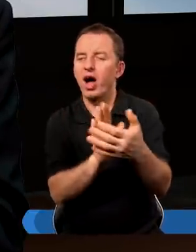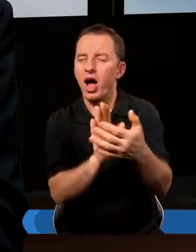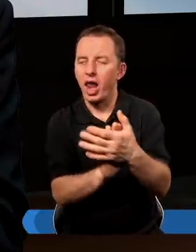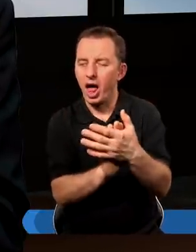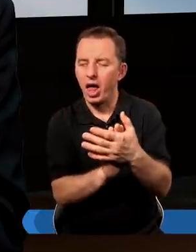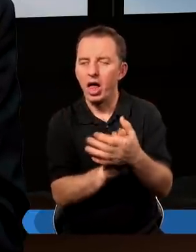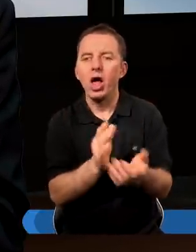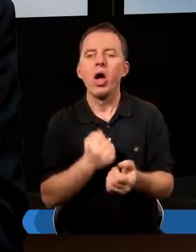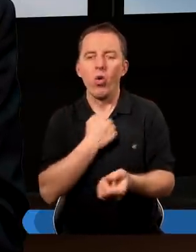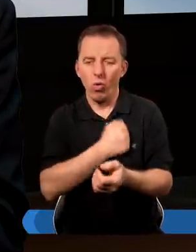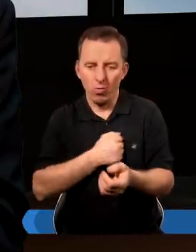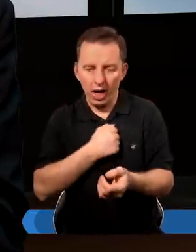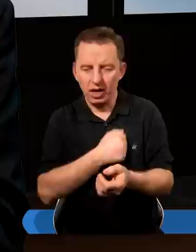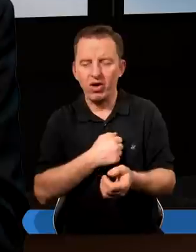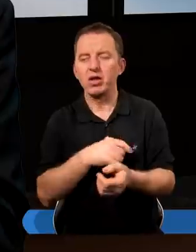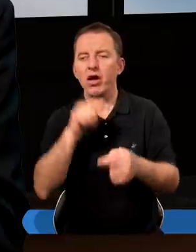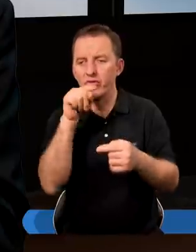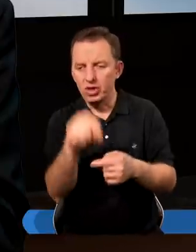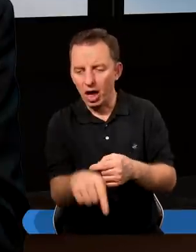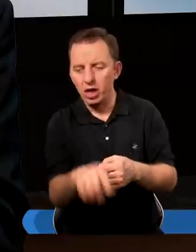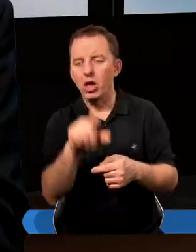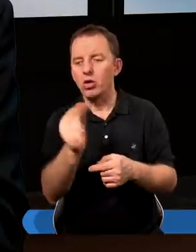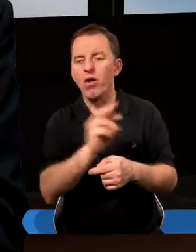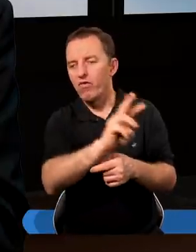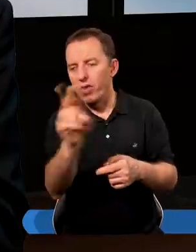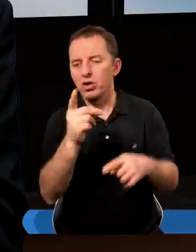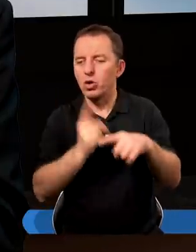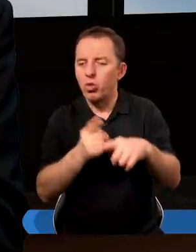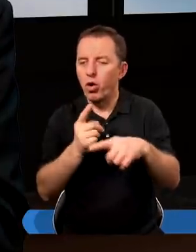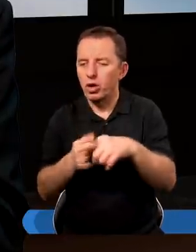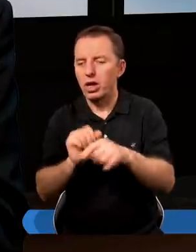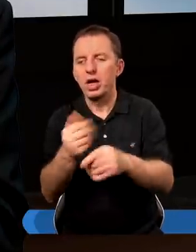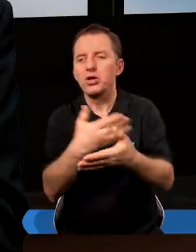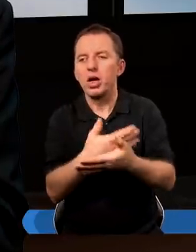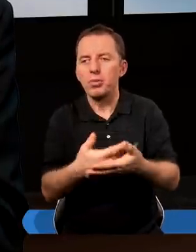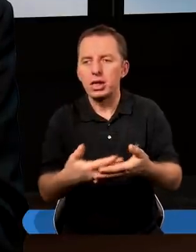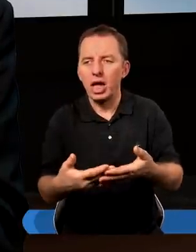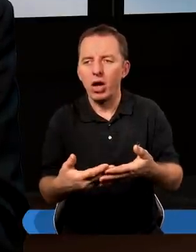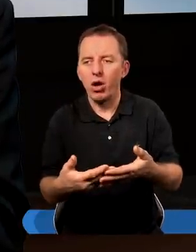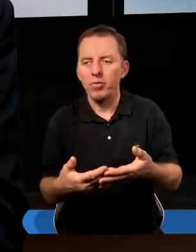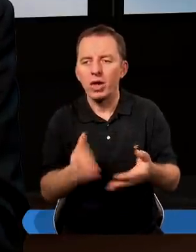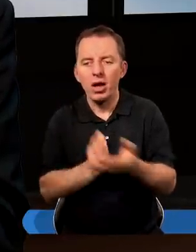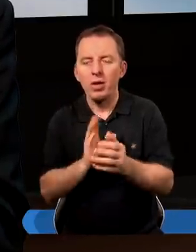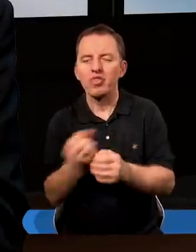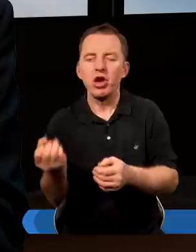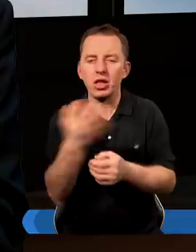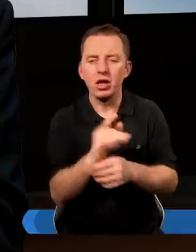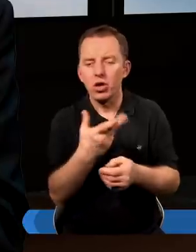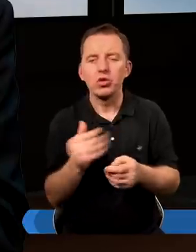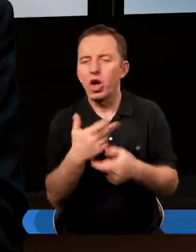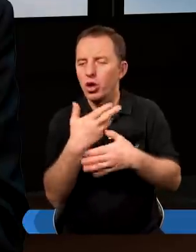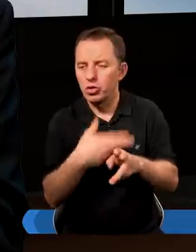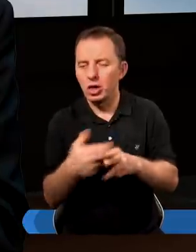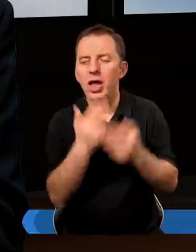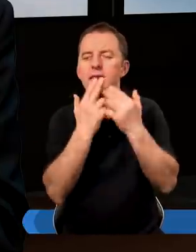umartwiajcie tedy to co w waszych członkach jest ziemskiego. Przeteczeństwo,